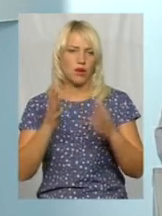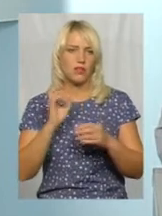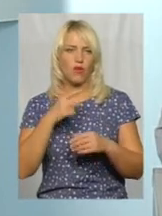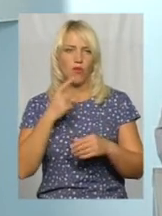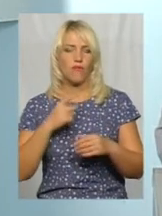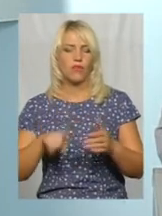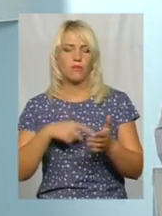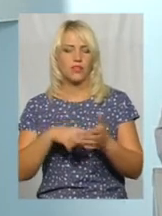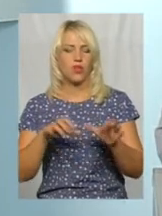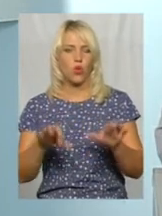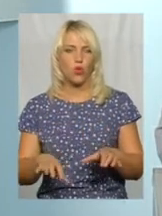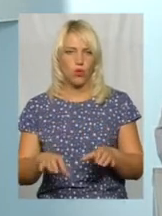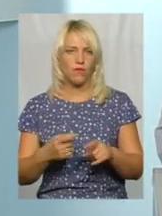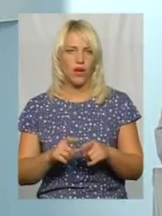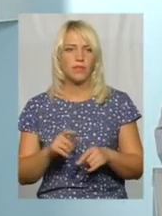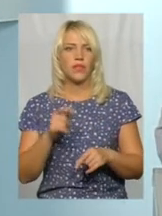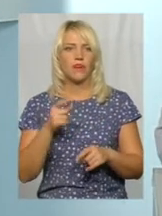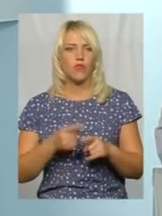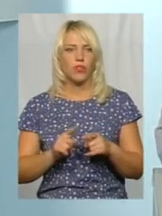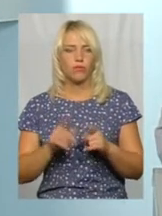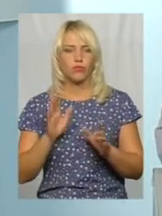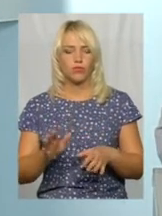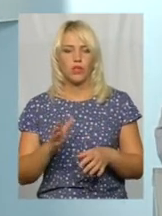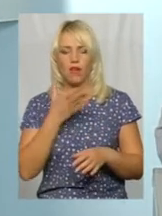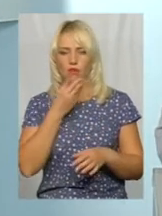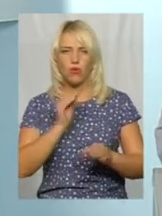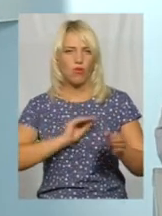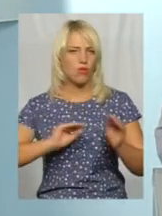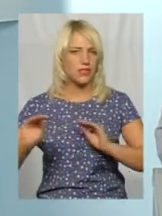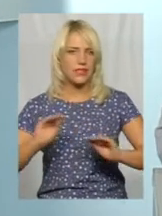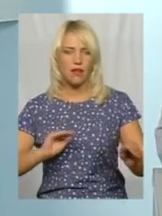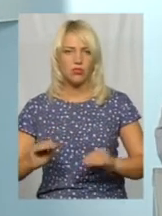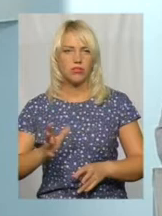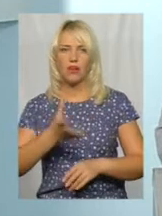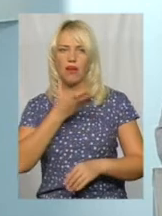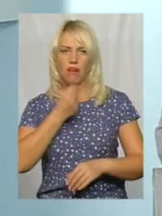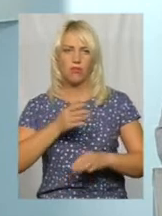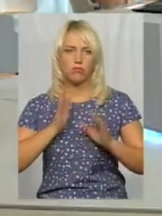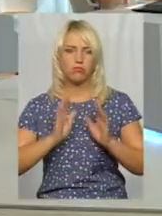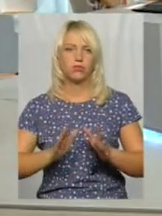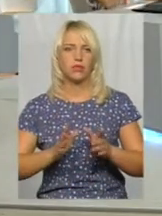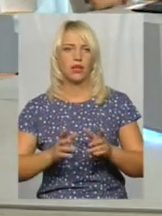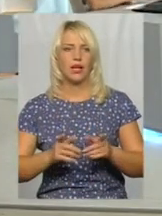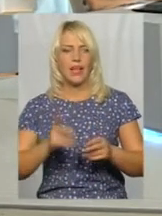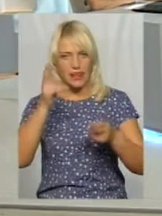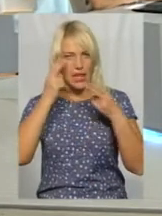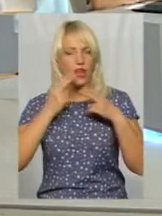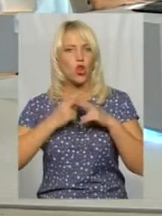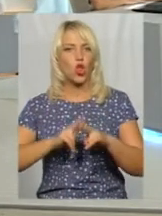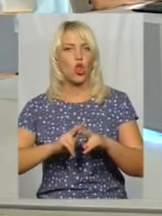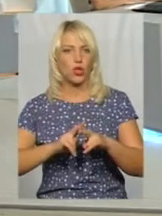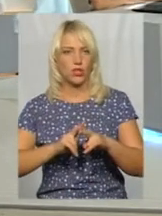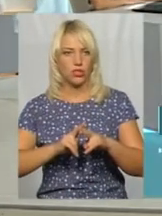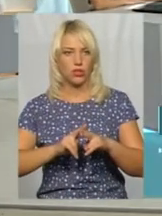голова, що, по-перше, вона буде дуже добре оснащена, і дуже оснащена технологічно. Так,